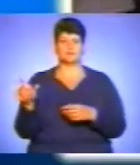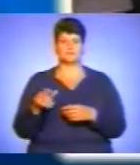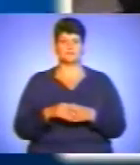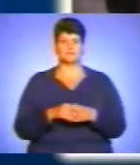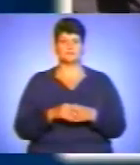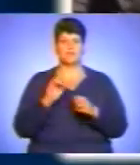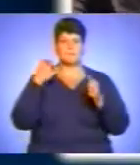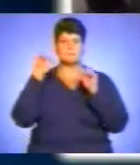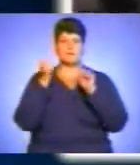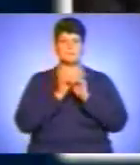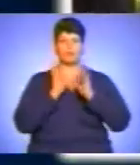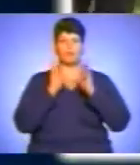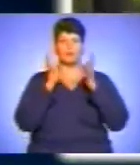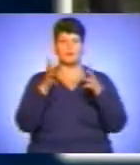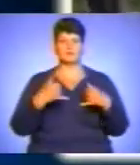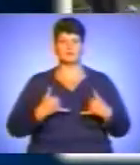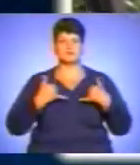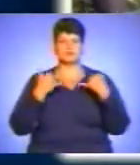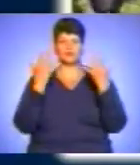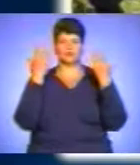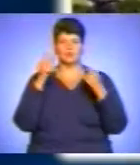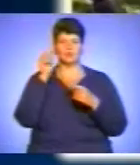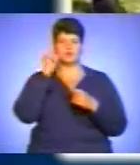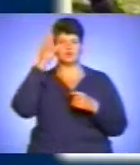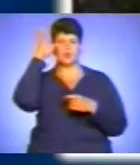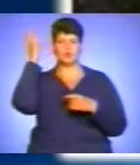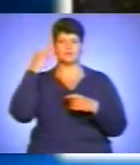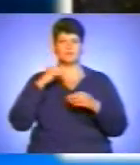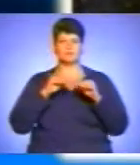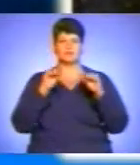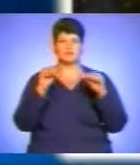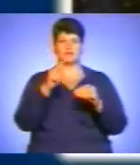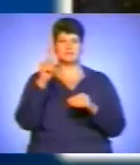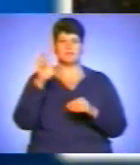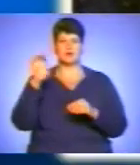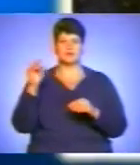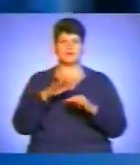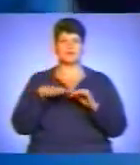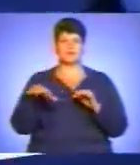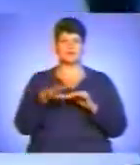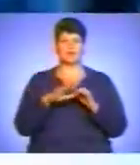Пам'ятну алею, присвячену Дню Українського козацтва, висадили у Збаражі на території замку.